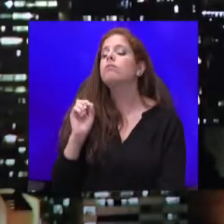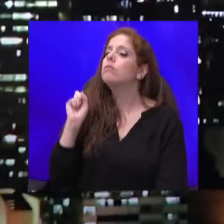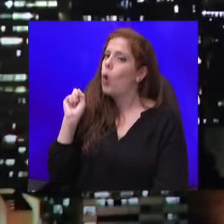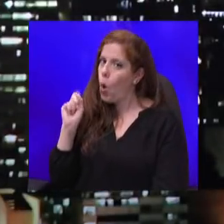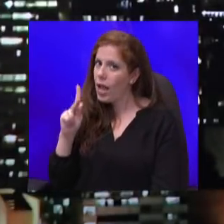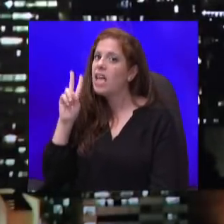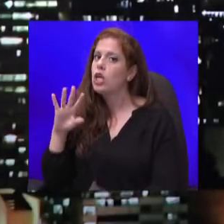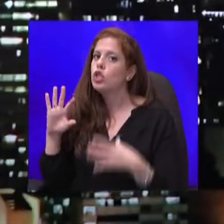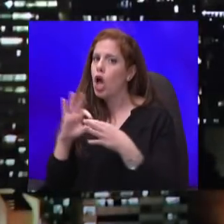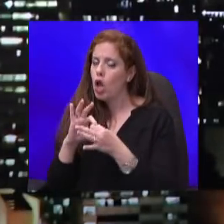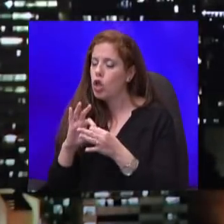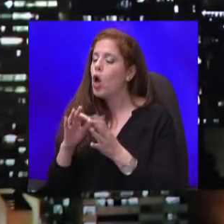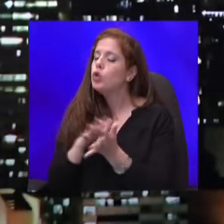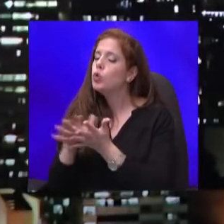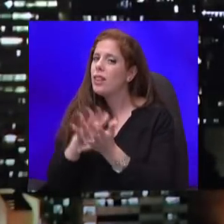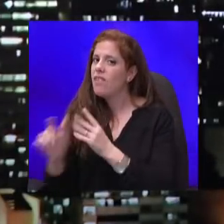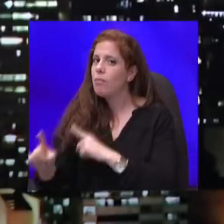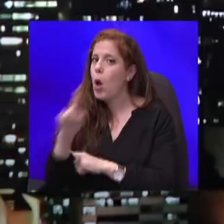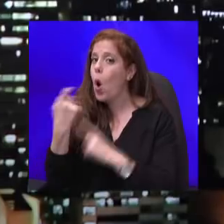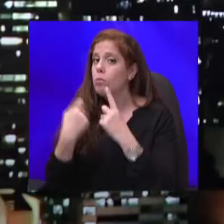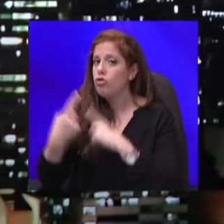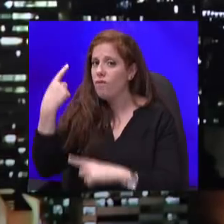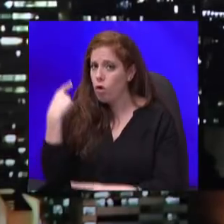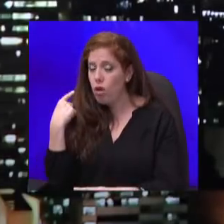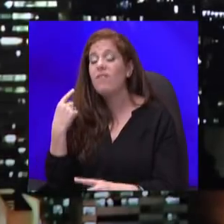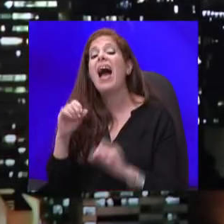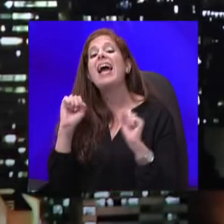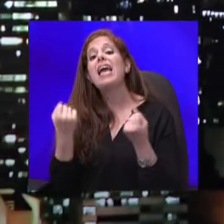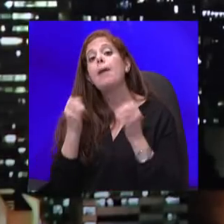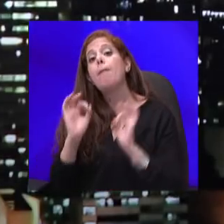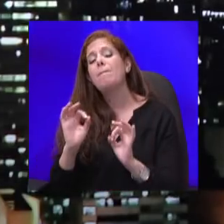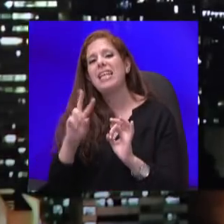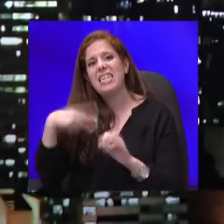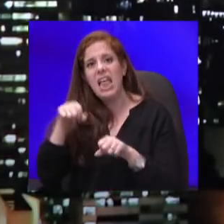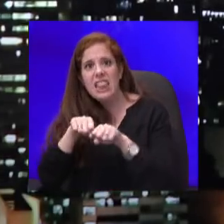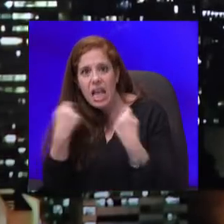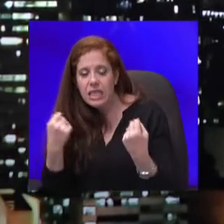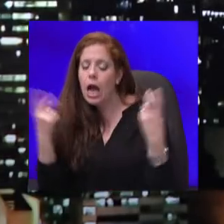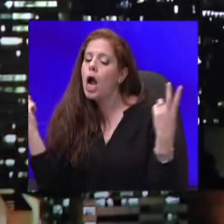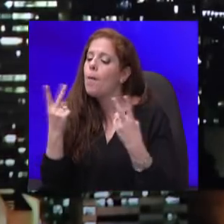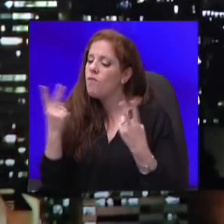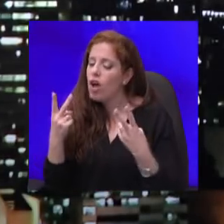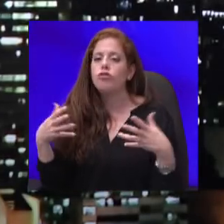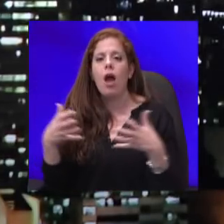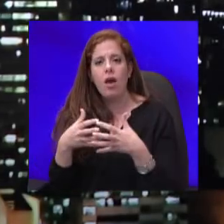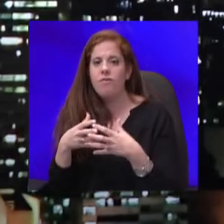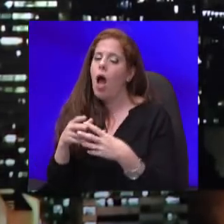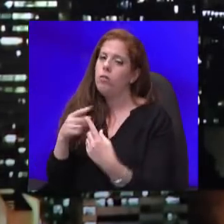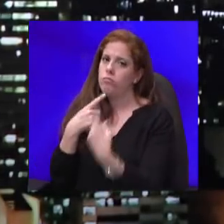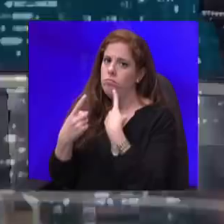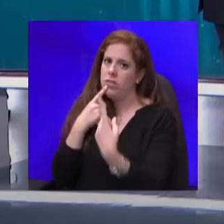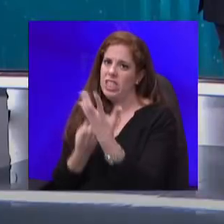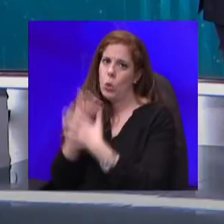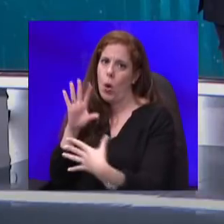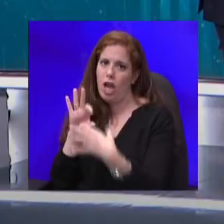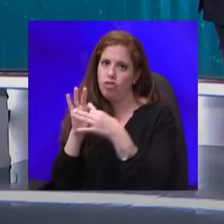משבוע שעבר, במידה ויגרם איזשהו נזק, כמובן שהחברה תבוא בדברים עם האנשים, נכון לעכשיו יש תגובות טובות גם